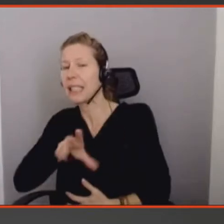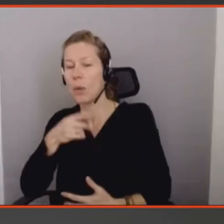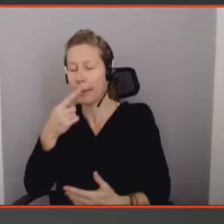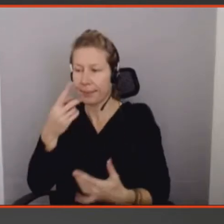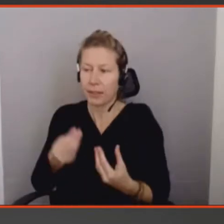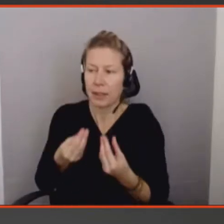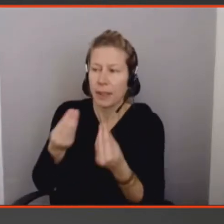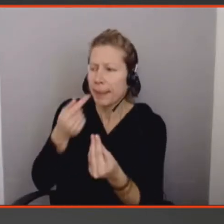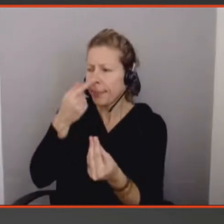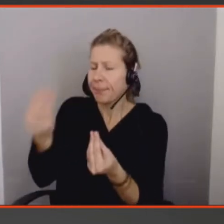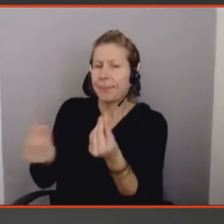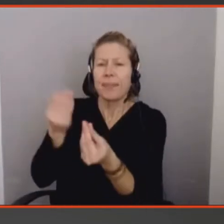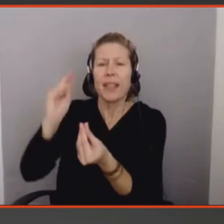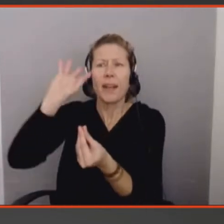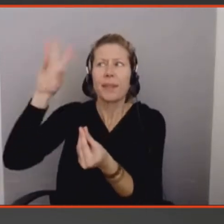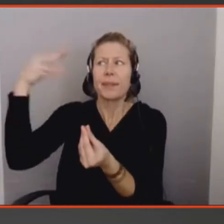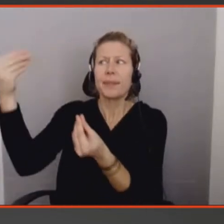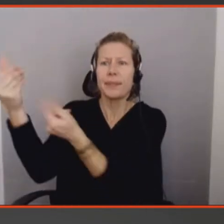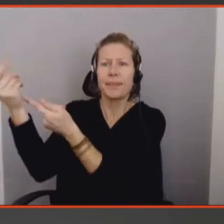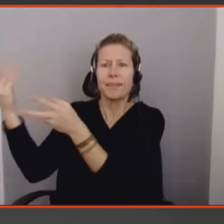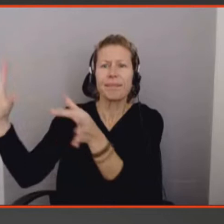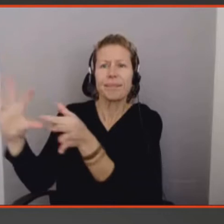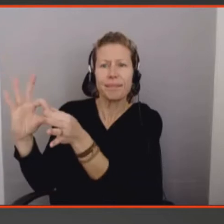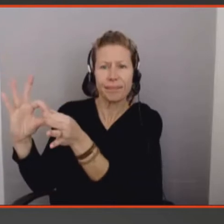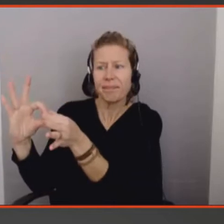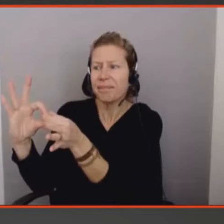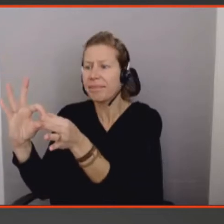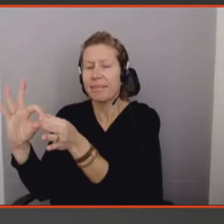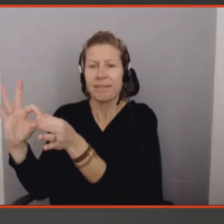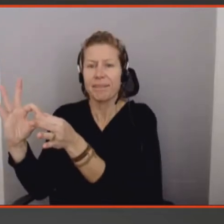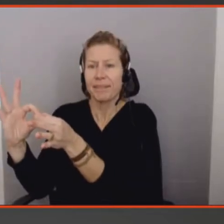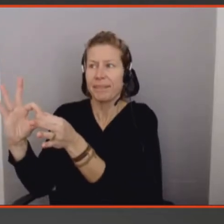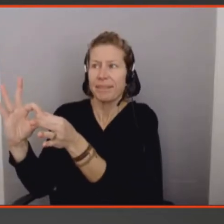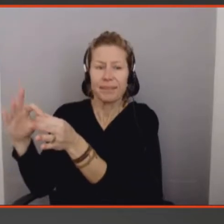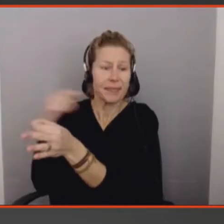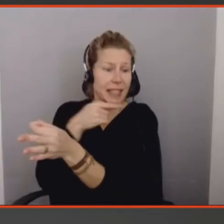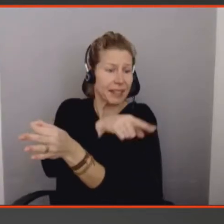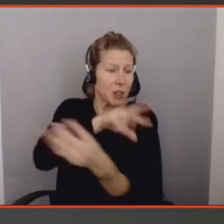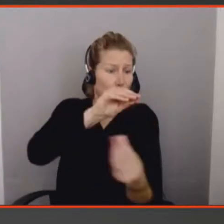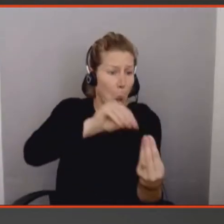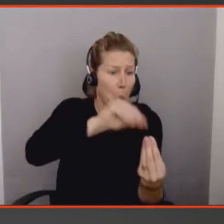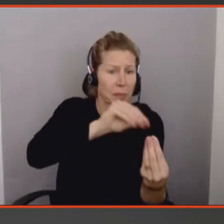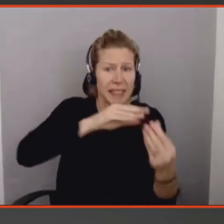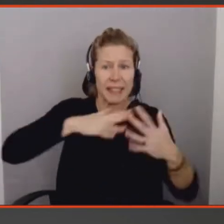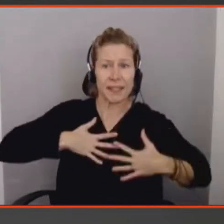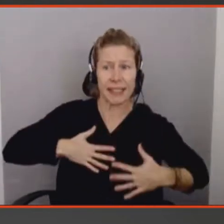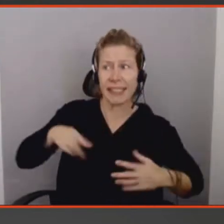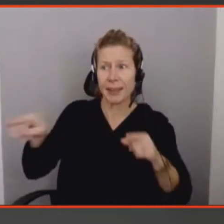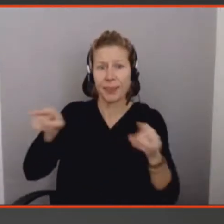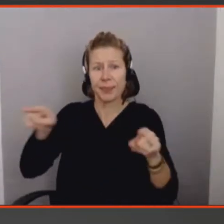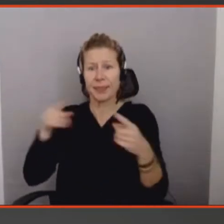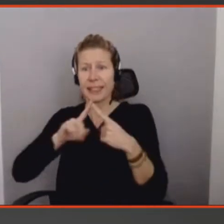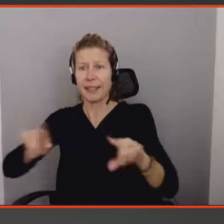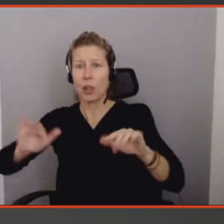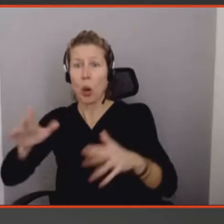des contenus digitaux sur des objets physiques, et de se demander comment ces objets physiques deviennent des mémentos, deviennent des porteurs de